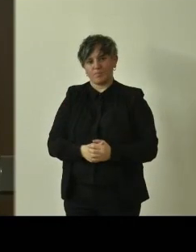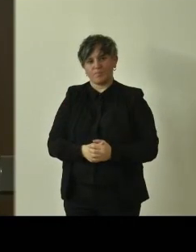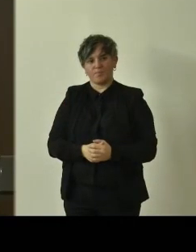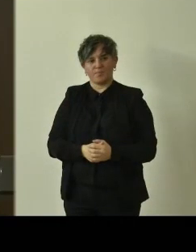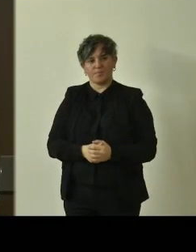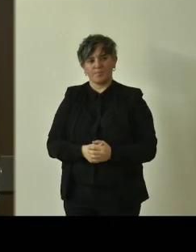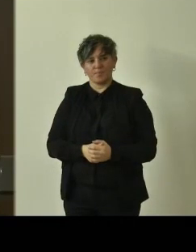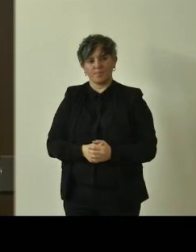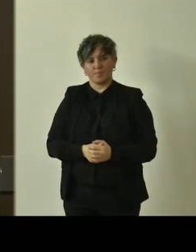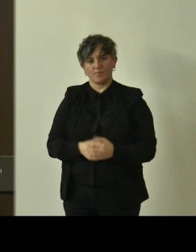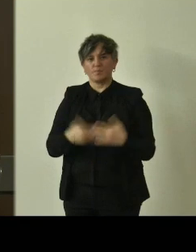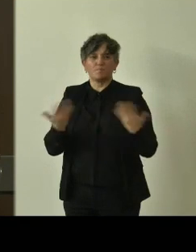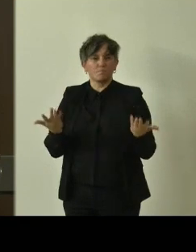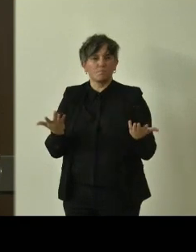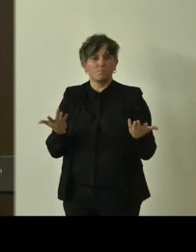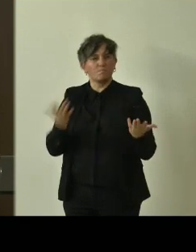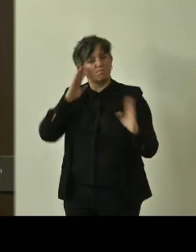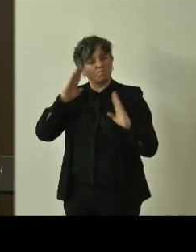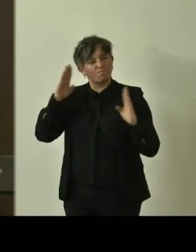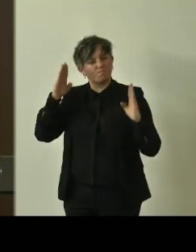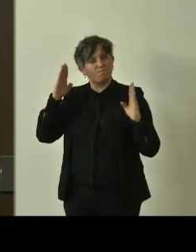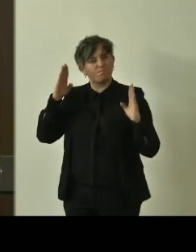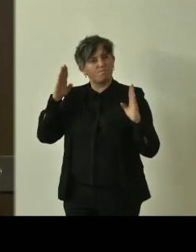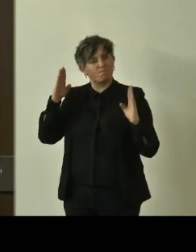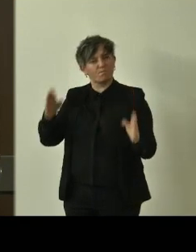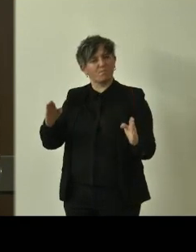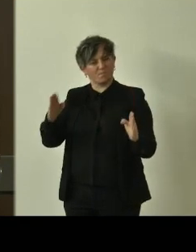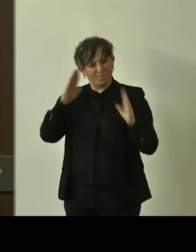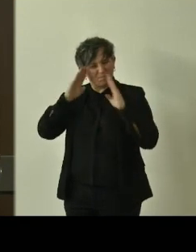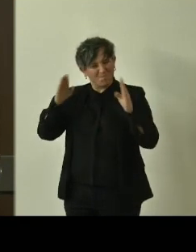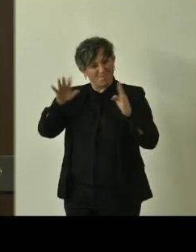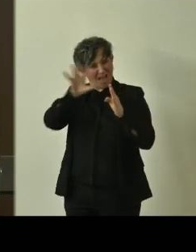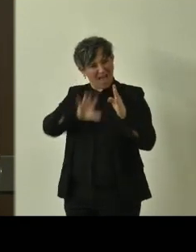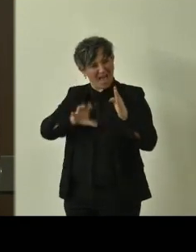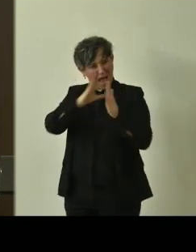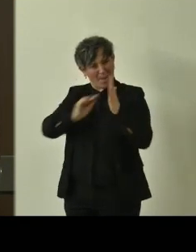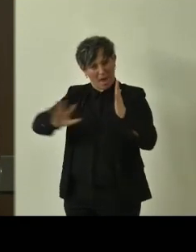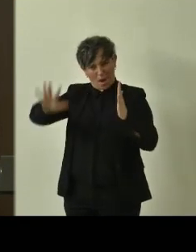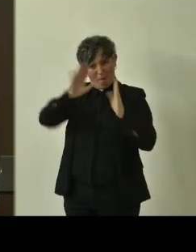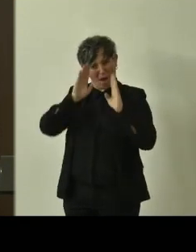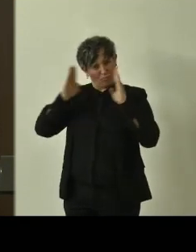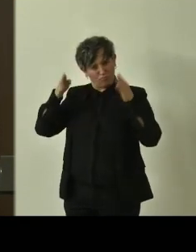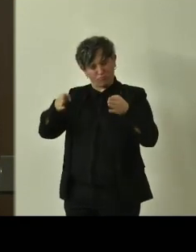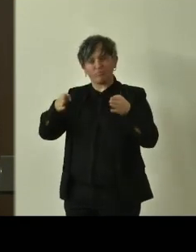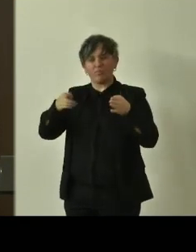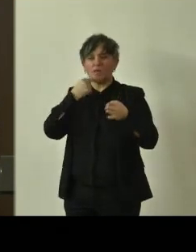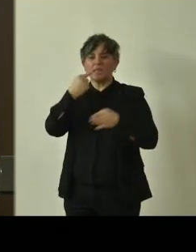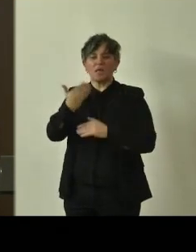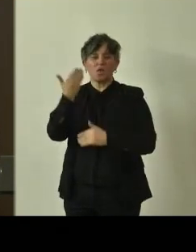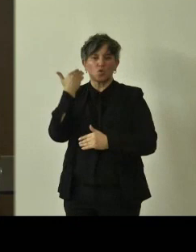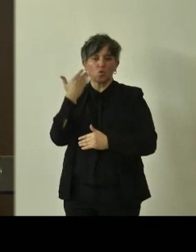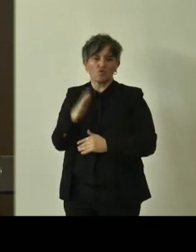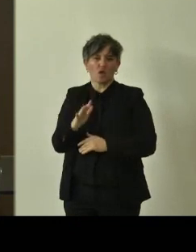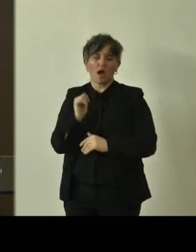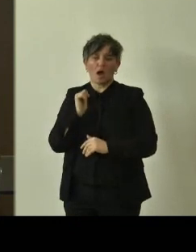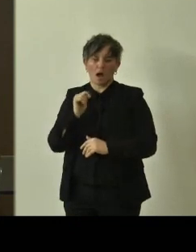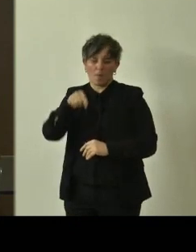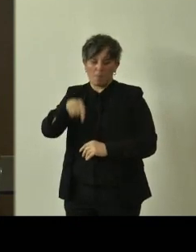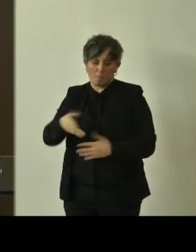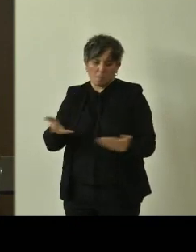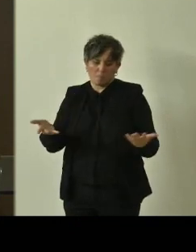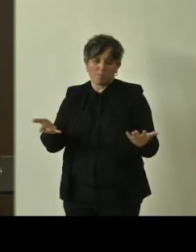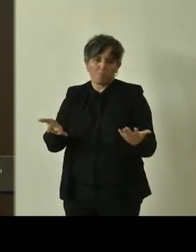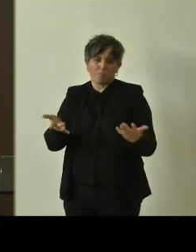Per fare un piccolo focus sull'Emilia Romagna abbiamo già detto che gli alberi sono ora al netto delle